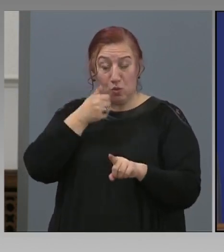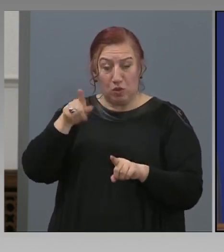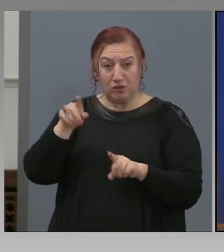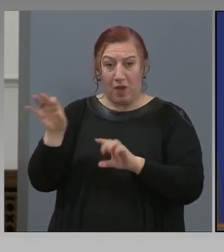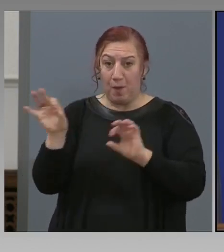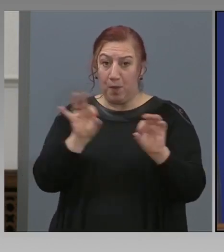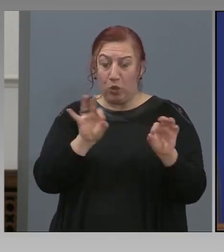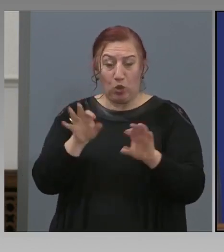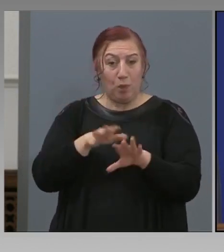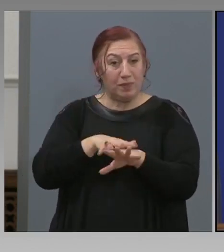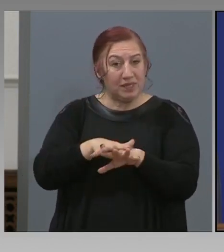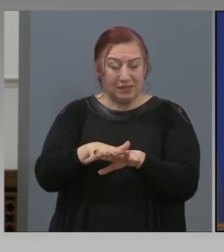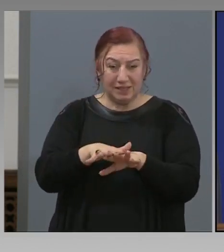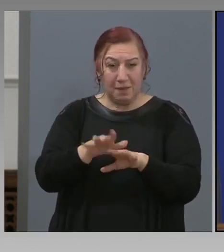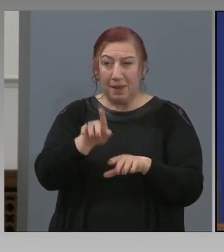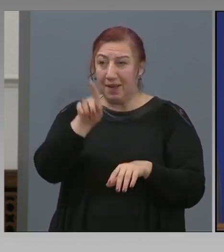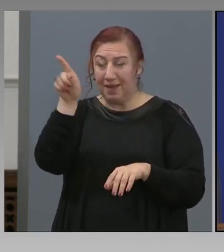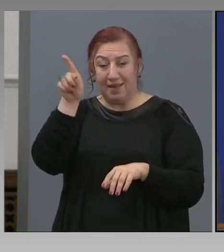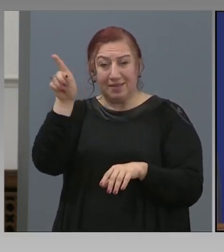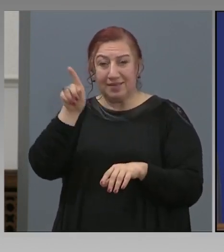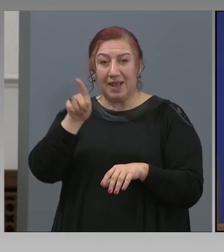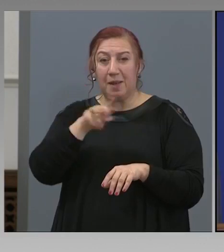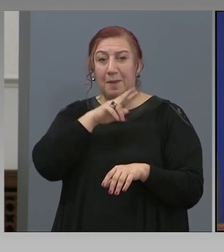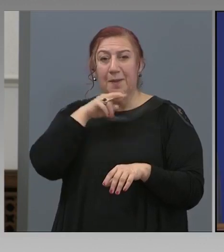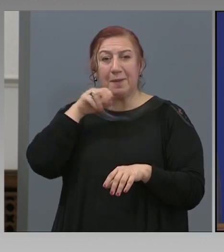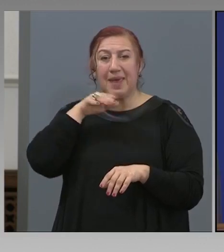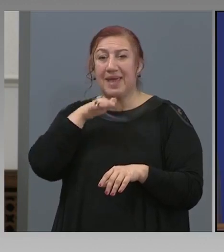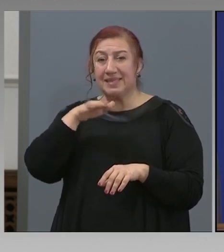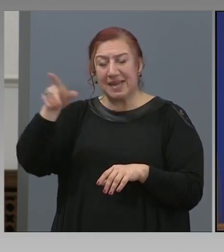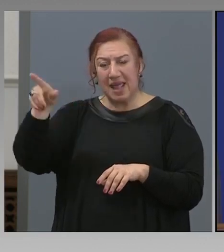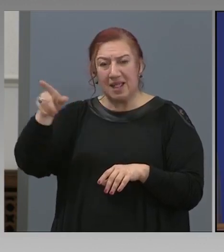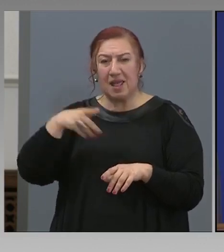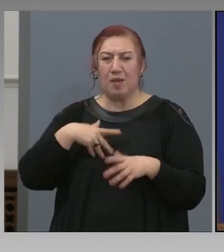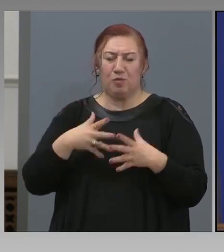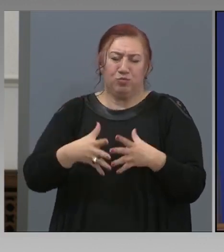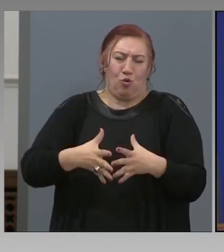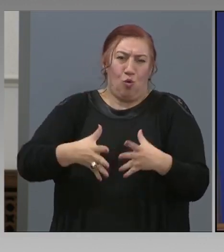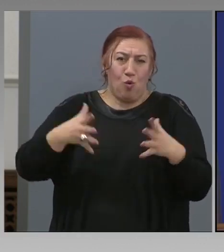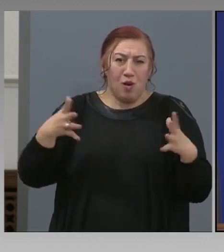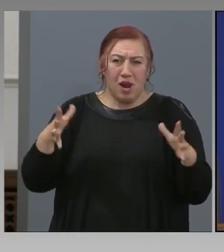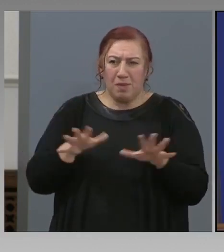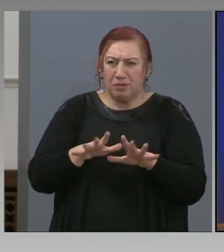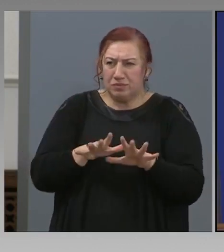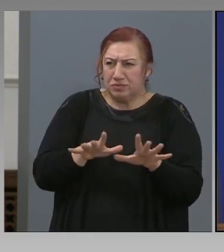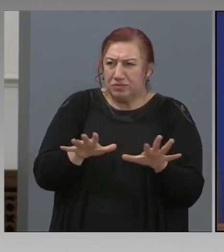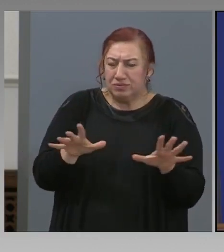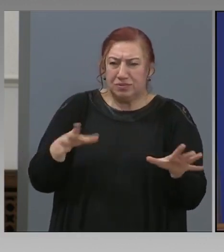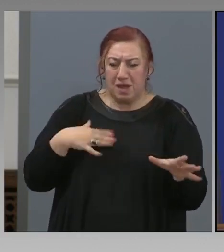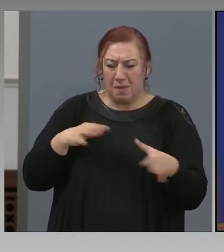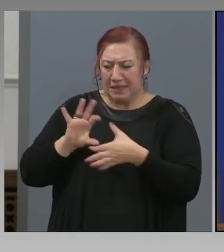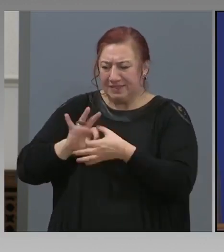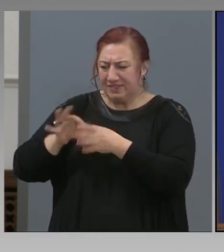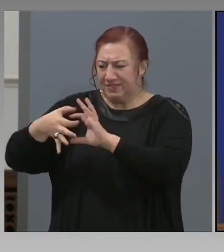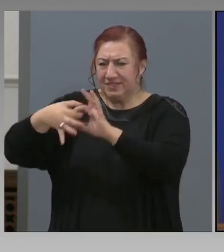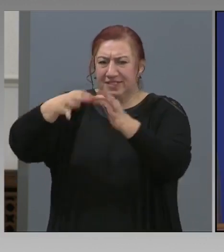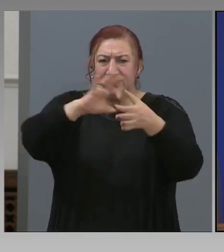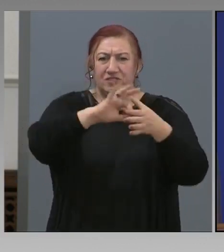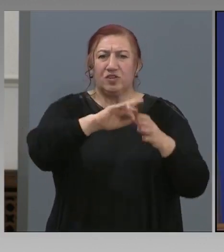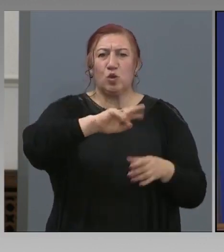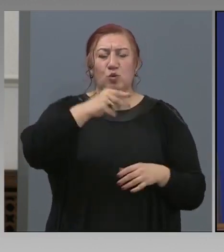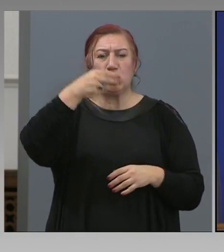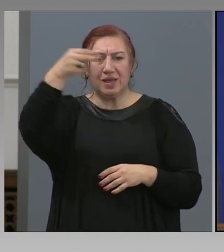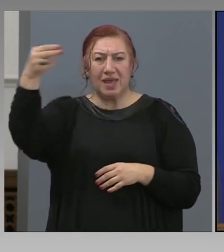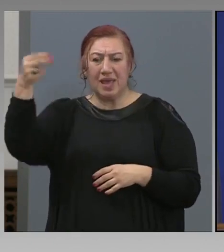система, само, че при тях е много по-глобална и е свързана и с други институции, да ги